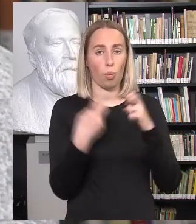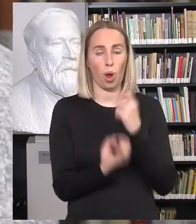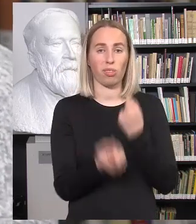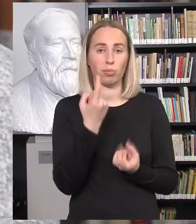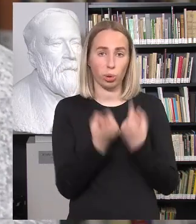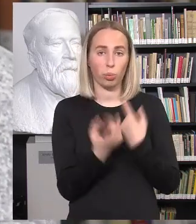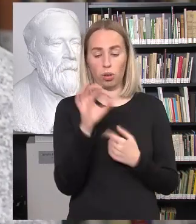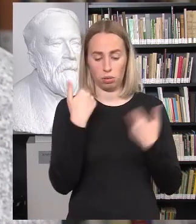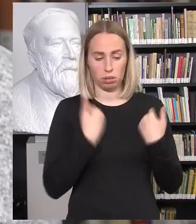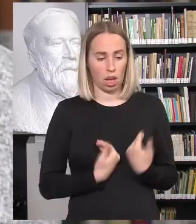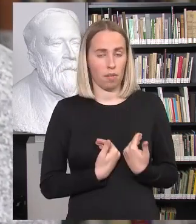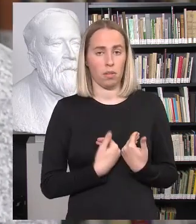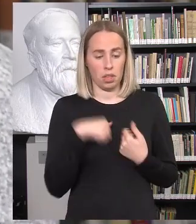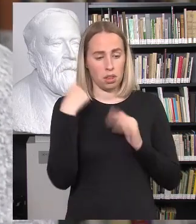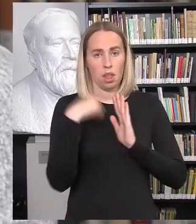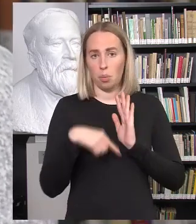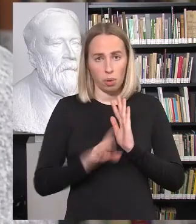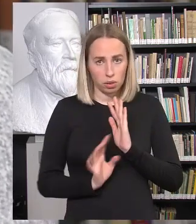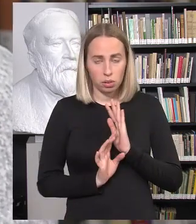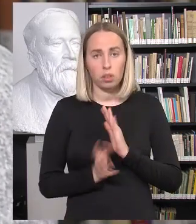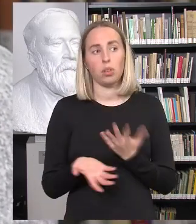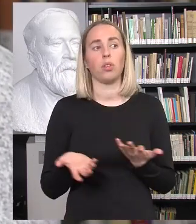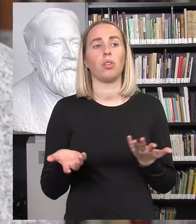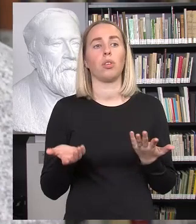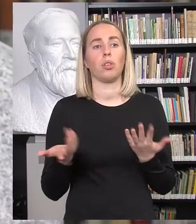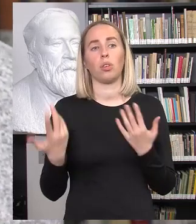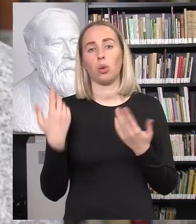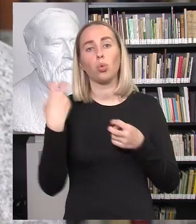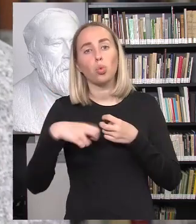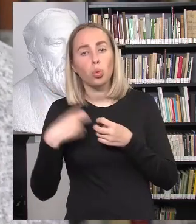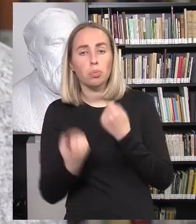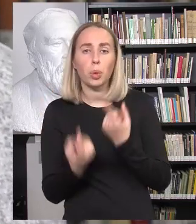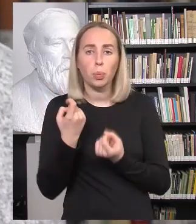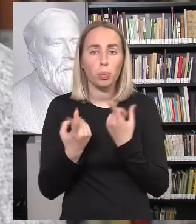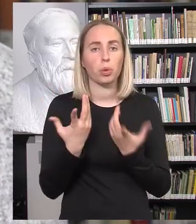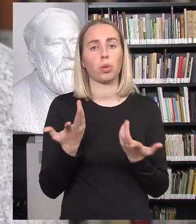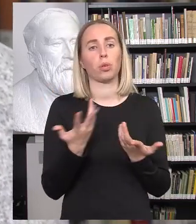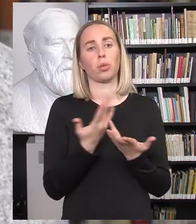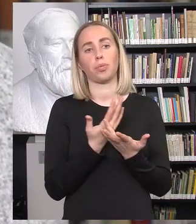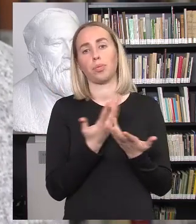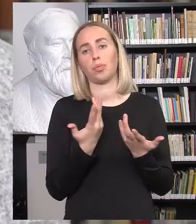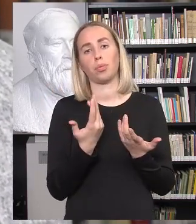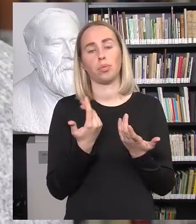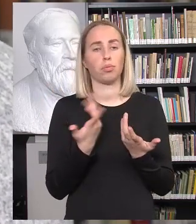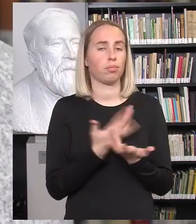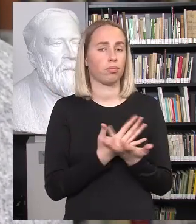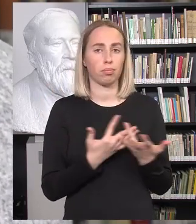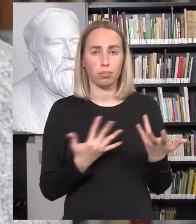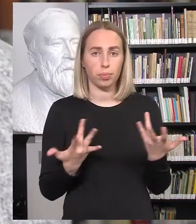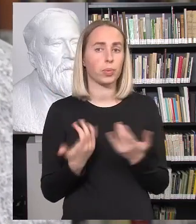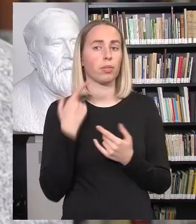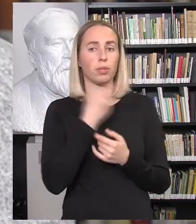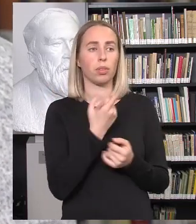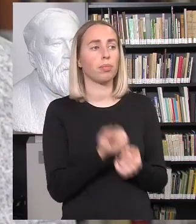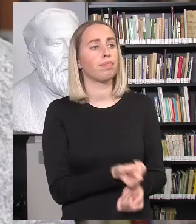į nepasitikėjimas savimi atsiranda sutrikimai kaip internalizuotą homofobiją apie dar kažkas, kurie ateina